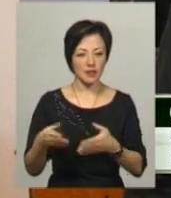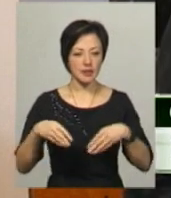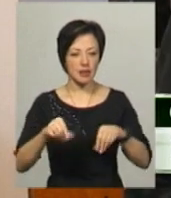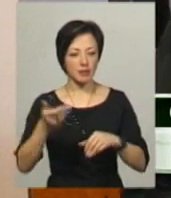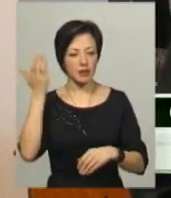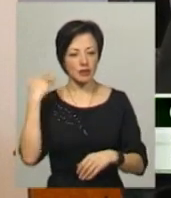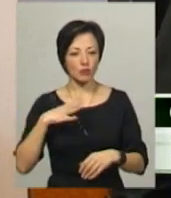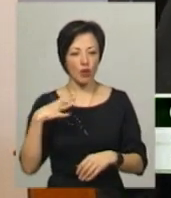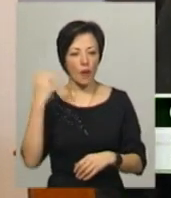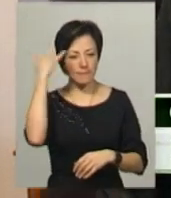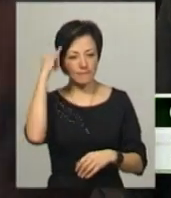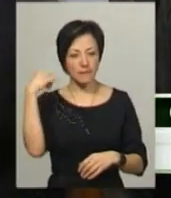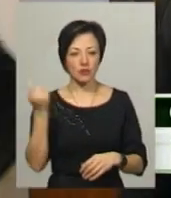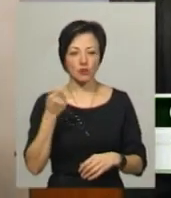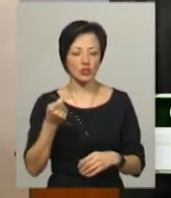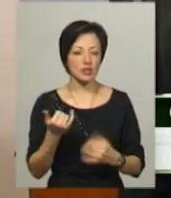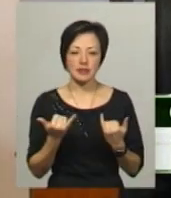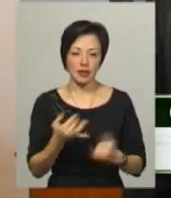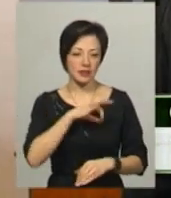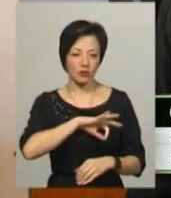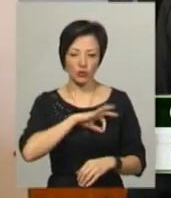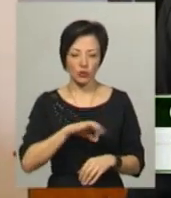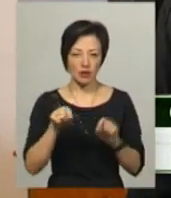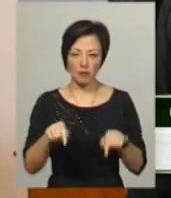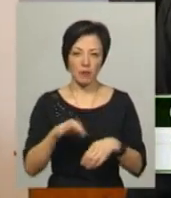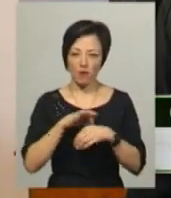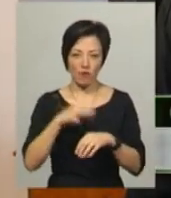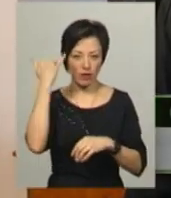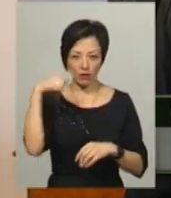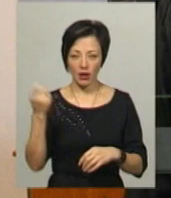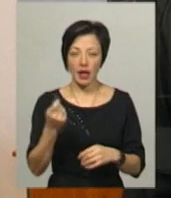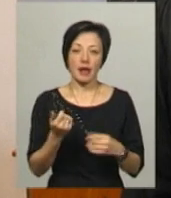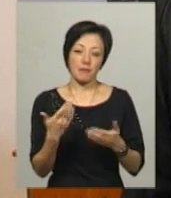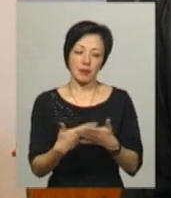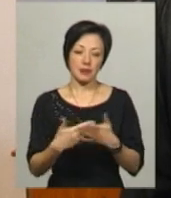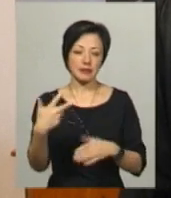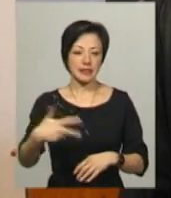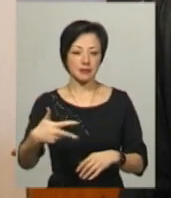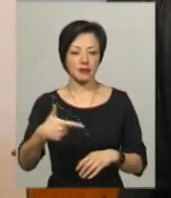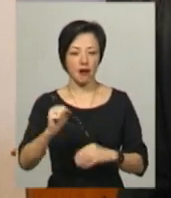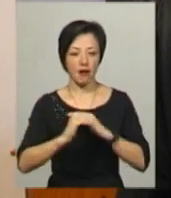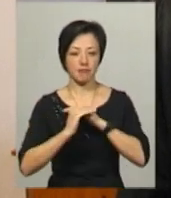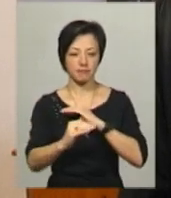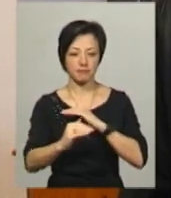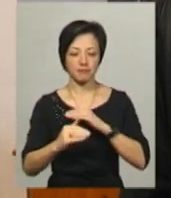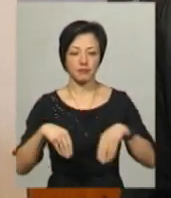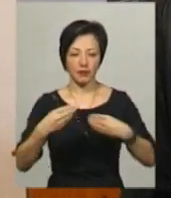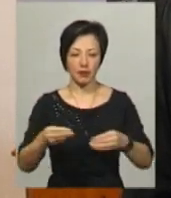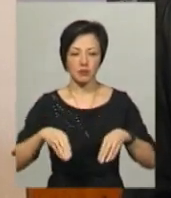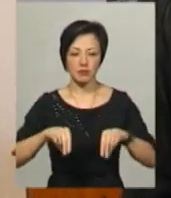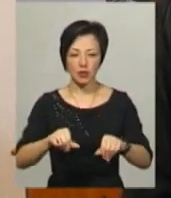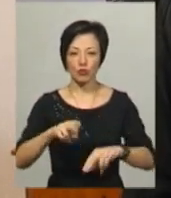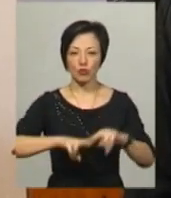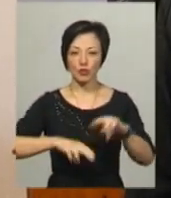колись було пасовище, зараз воно не експлуатується, ніхто там нічого, випас не проводять. І приблизно 30 гектарів ми зараз відводимо землі, щоб